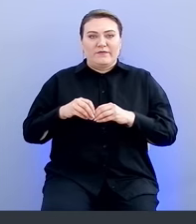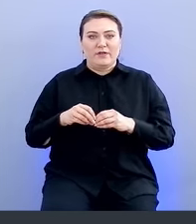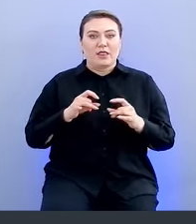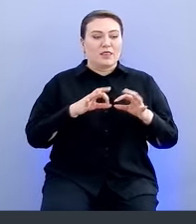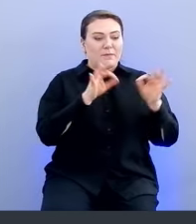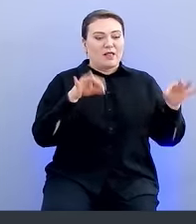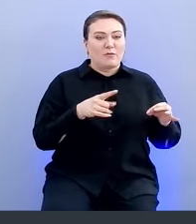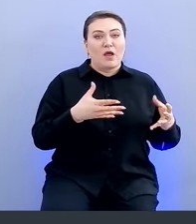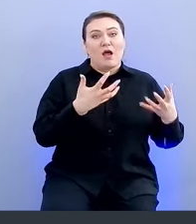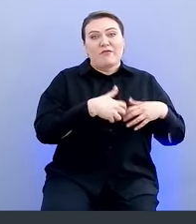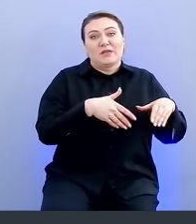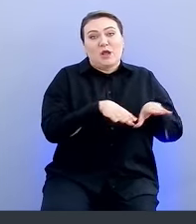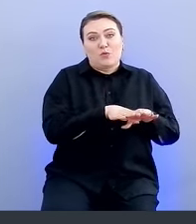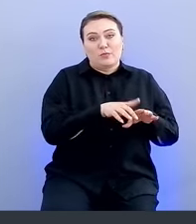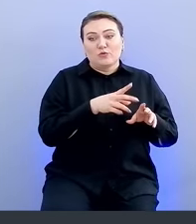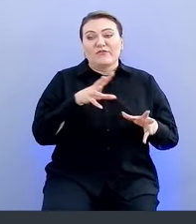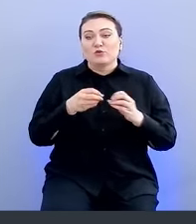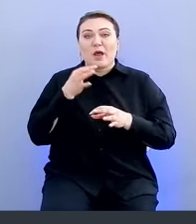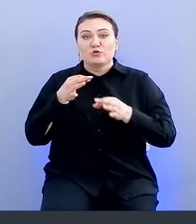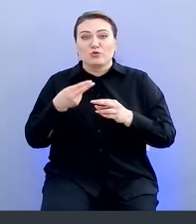потому что их нет в результивающем отчете.